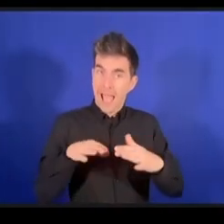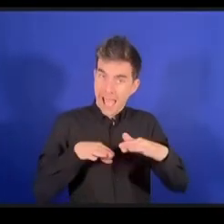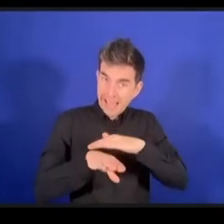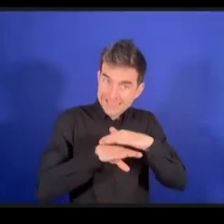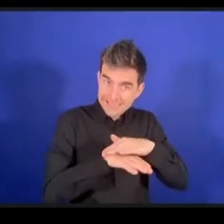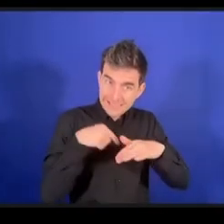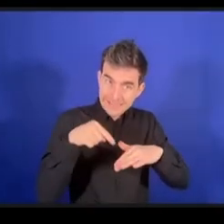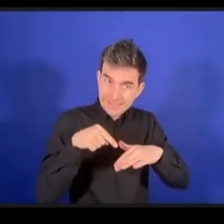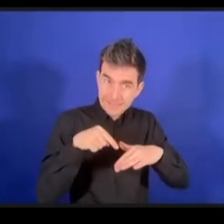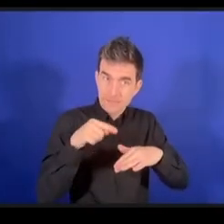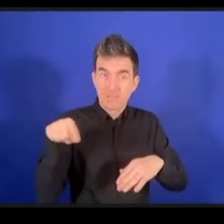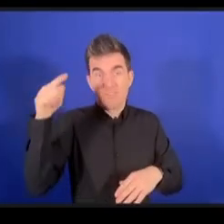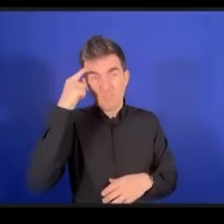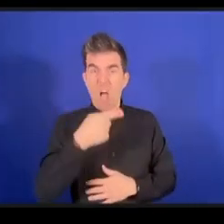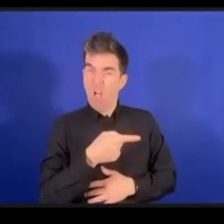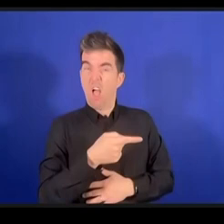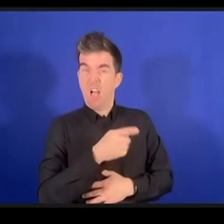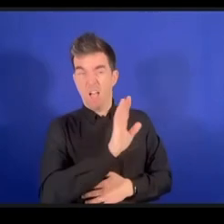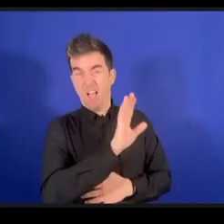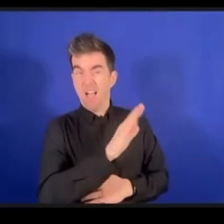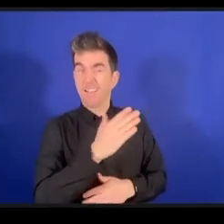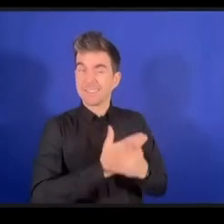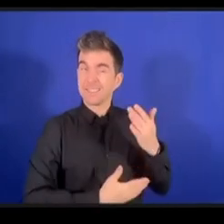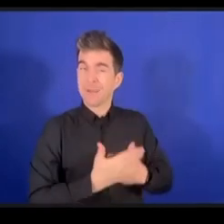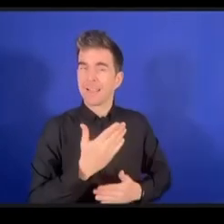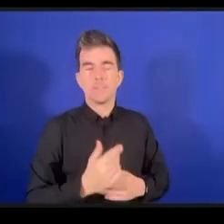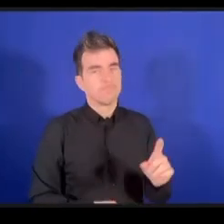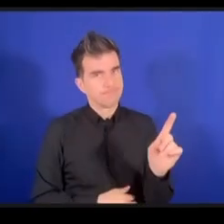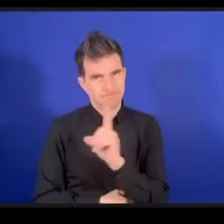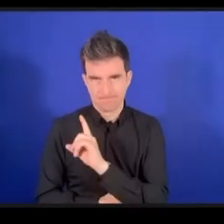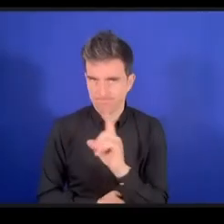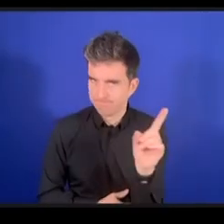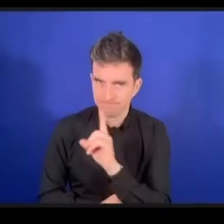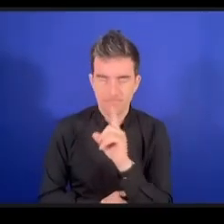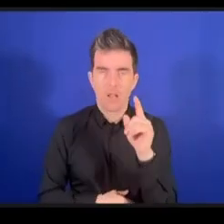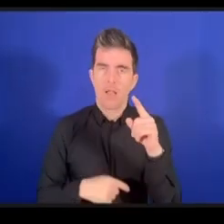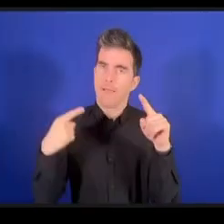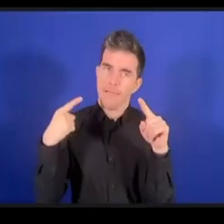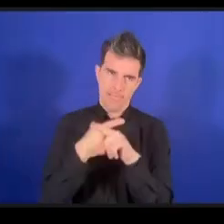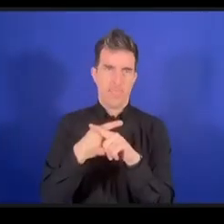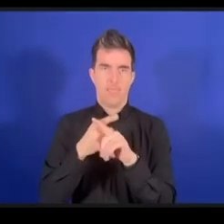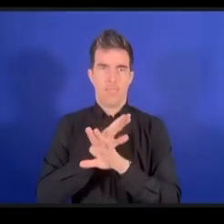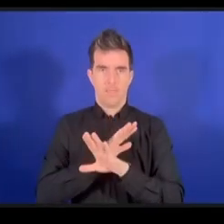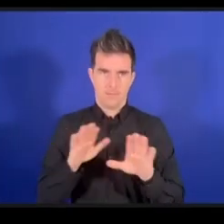القيام به من أجل إفادة الأشخاص من